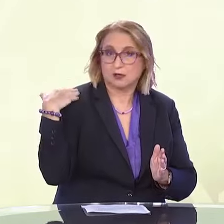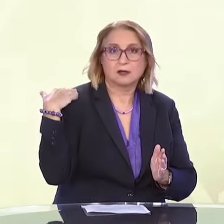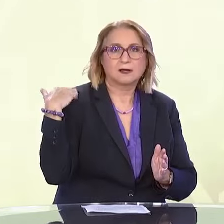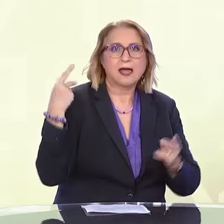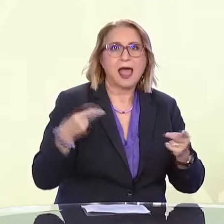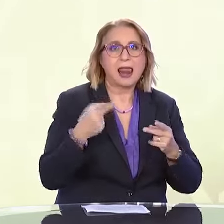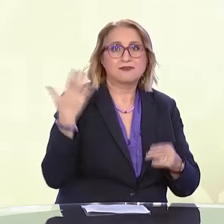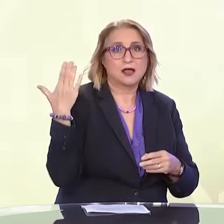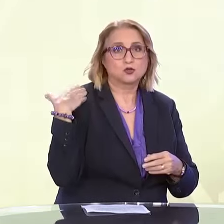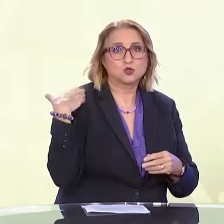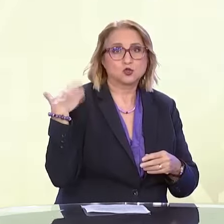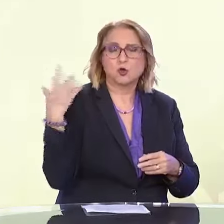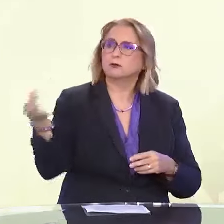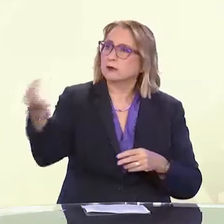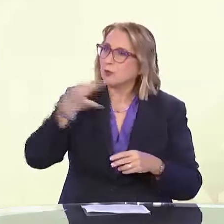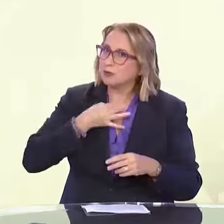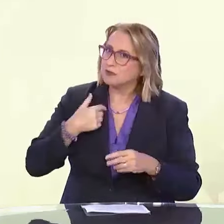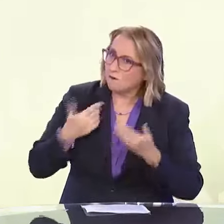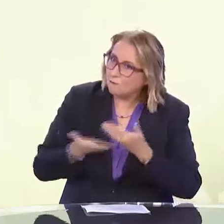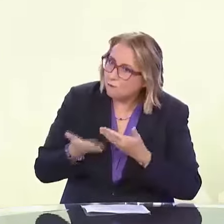και μετά να μου πεις αυτό που θέλεις να μου πεις.